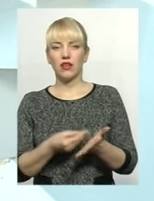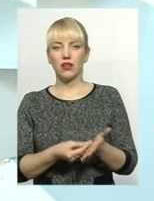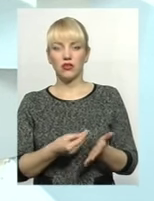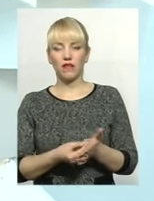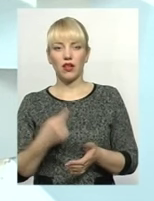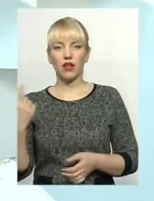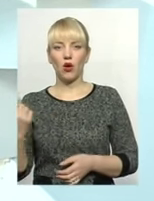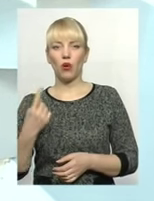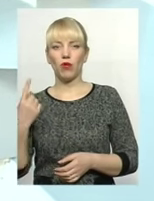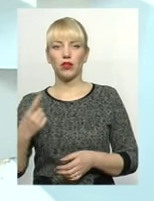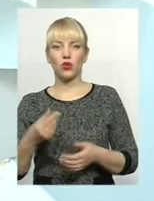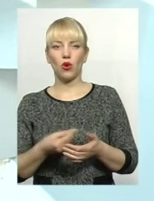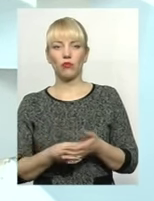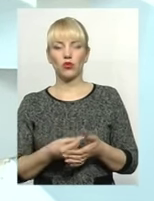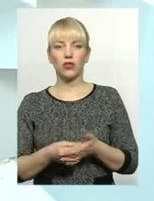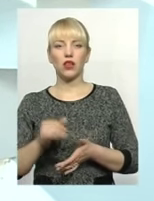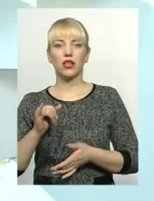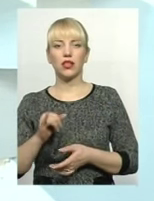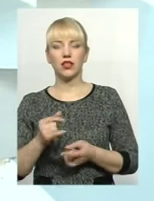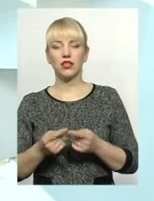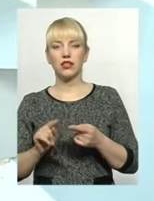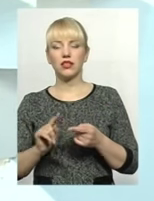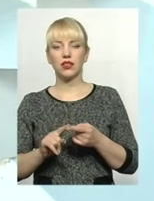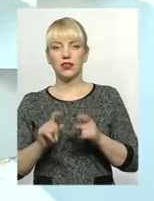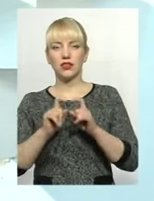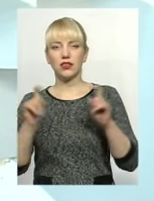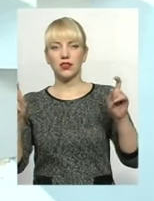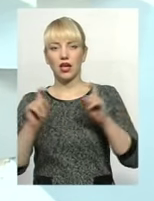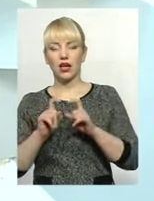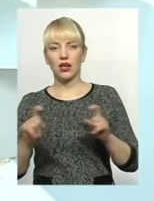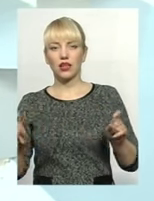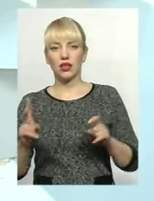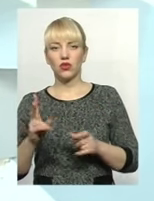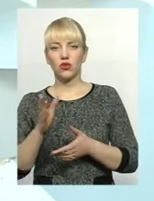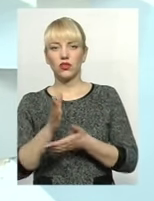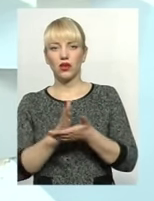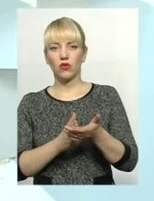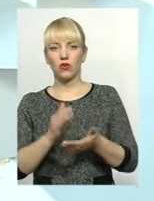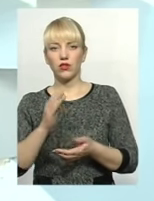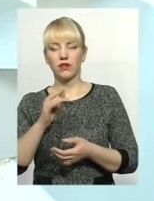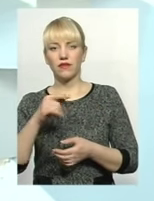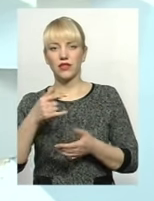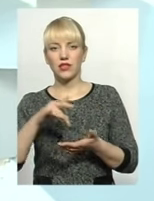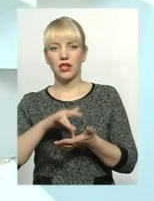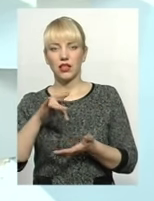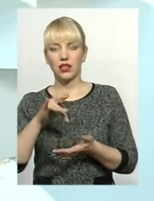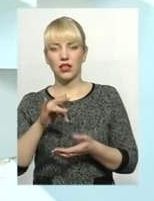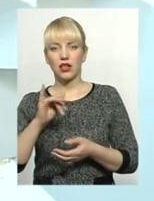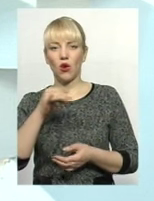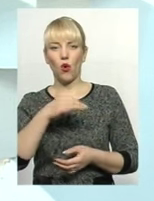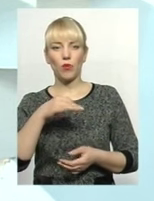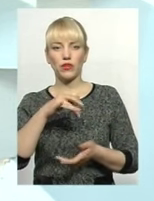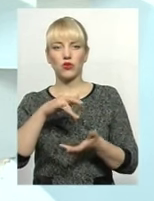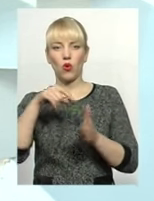обласного бюджету. І, відповідно, ті заклади, які знаходяться в центрах, в містах